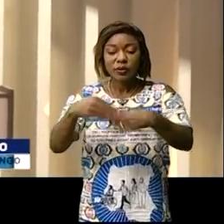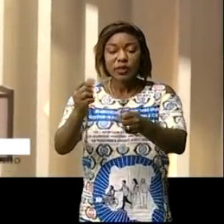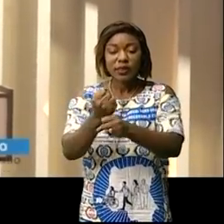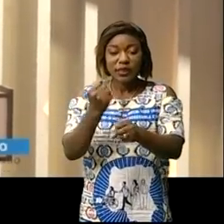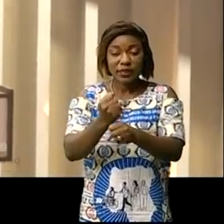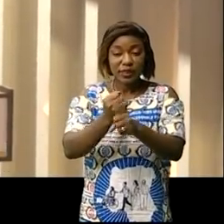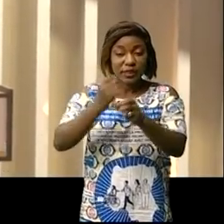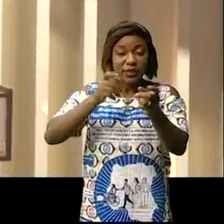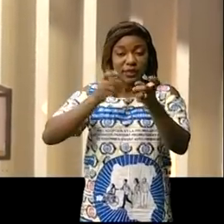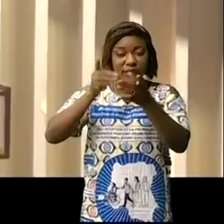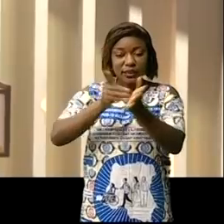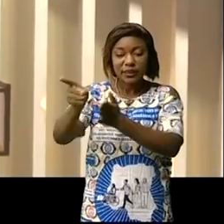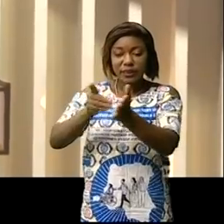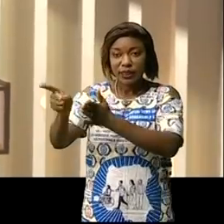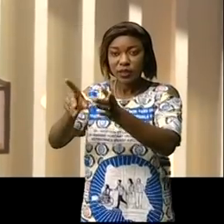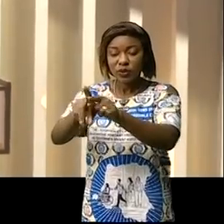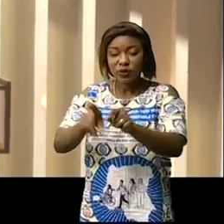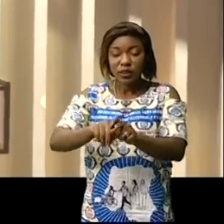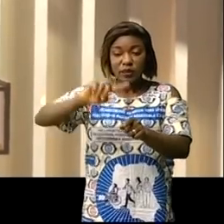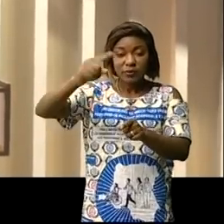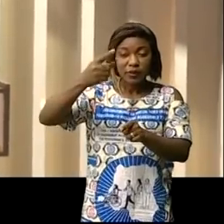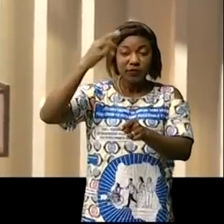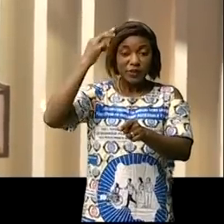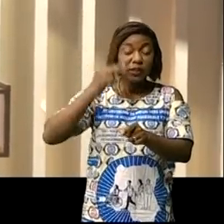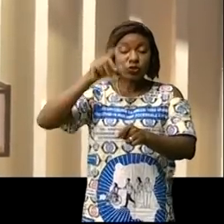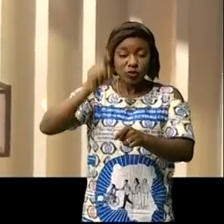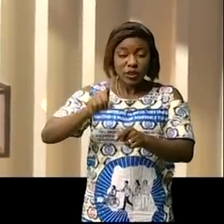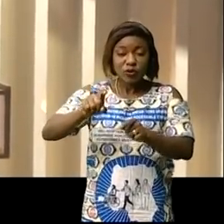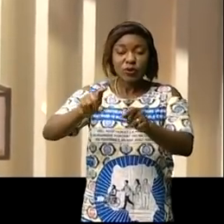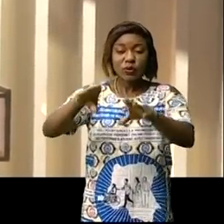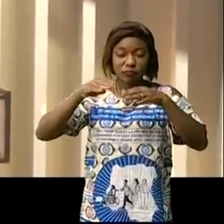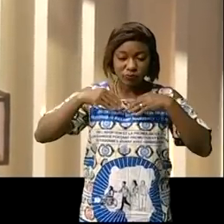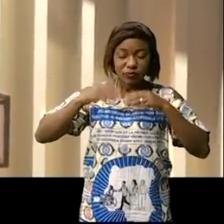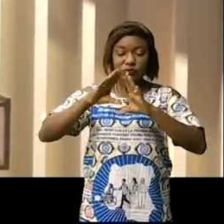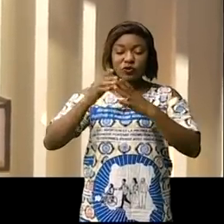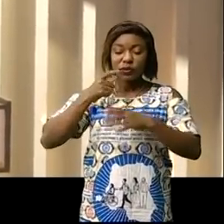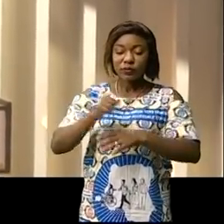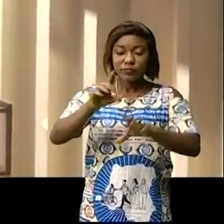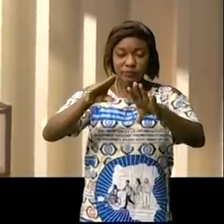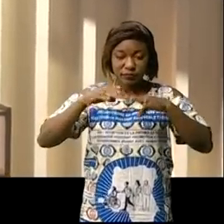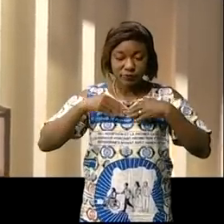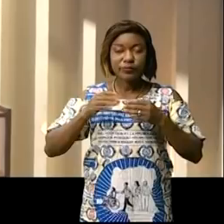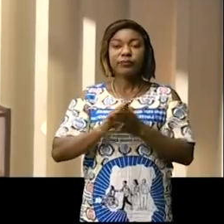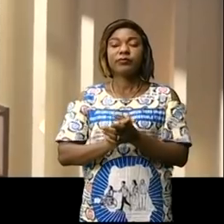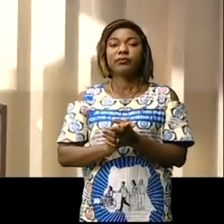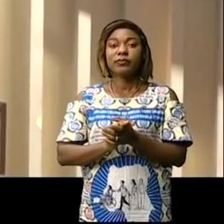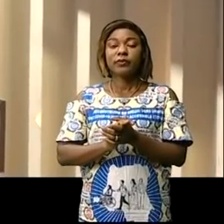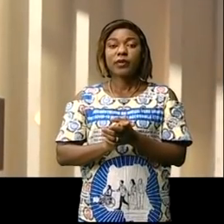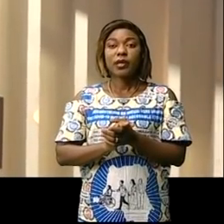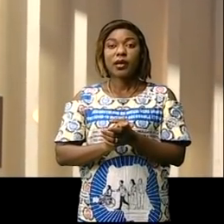directives et au leadership du Premier ministre, chef du gouvernement. En effet,